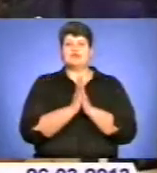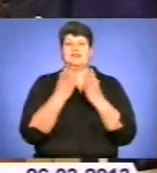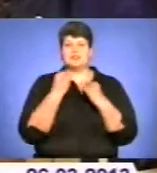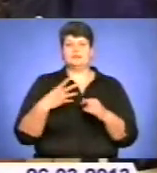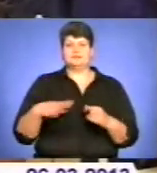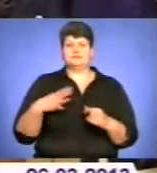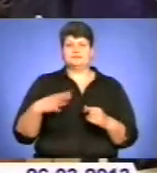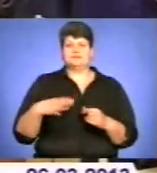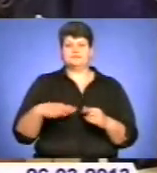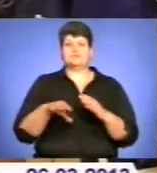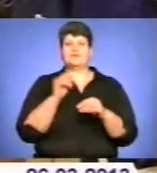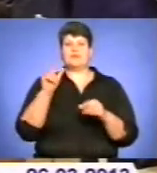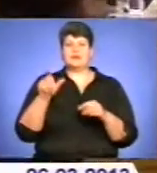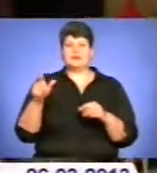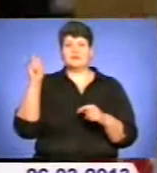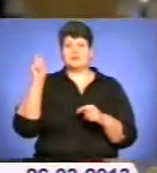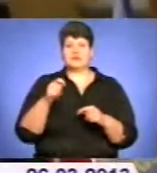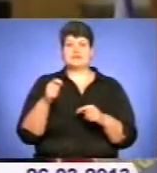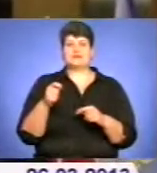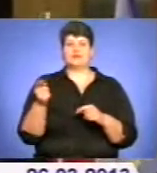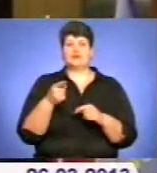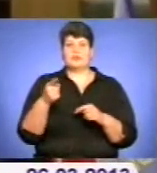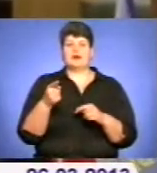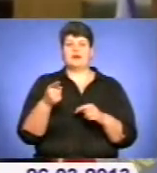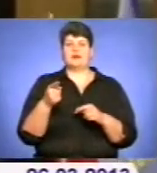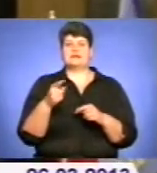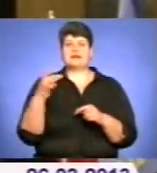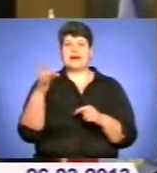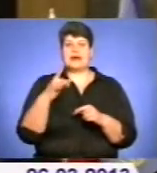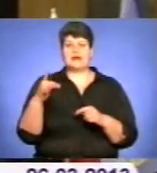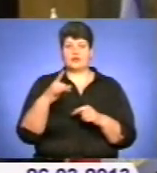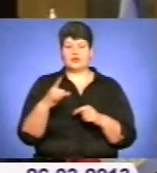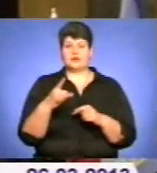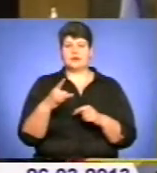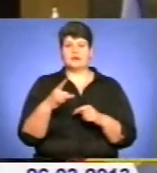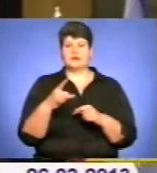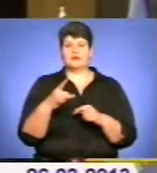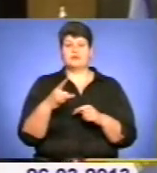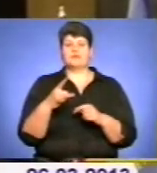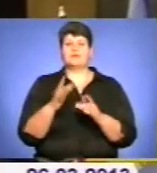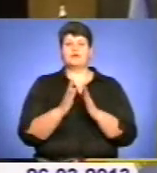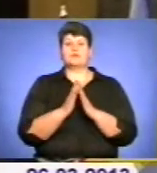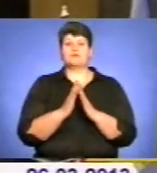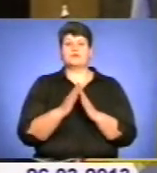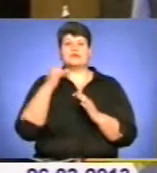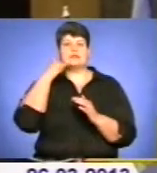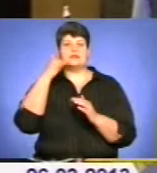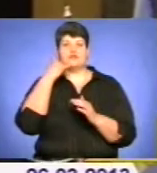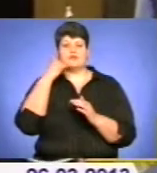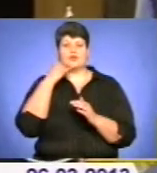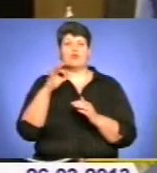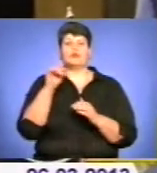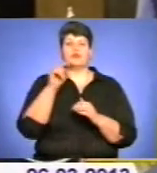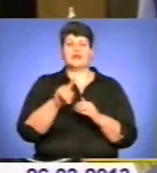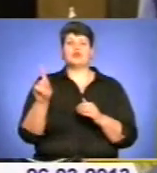депутати доїжджають до Тернополя з районів. Об'єднання «Свобода» отримали, як я вже сказала, телефонний дзвінок про те,